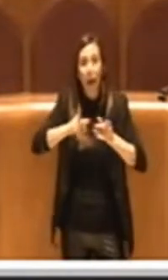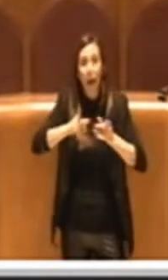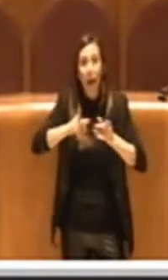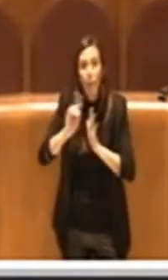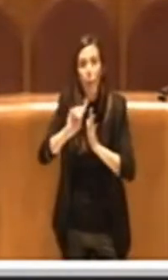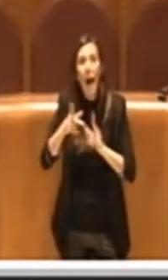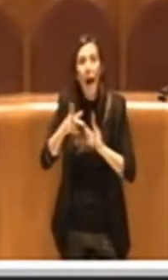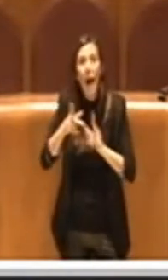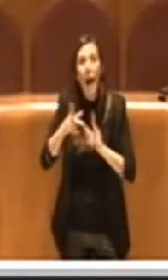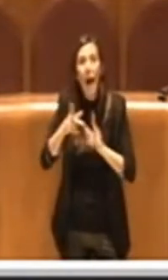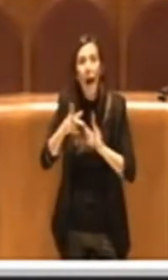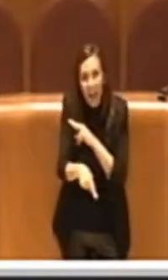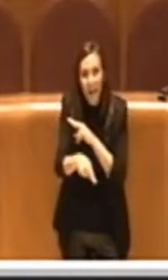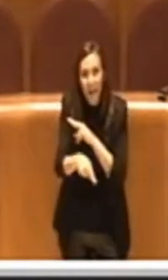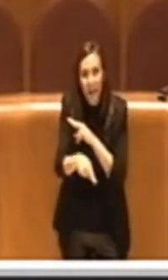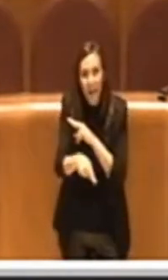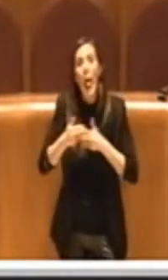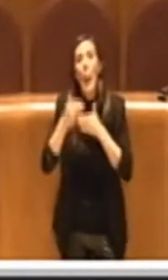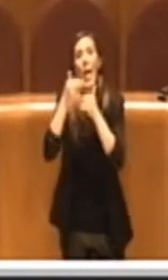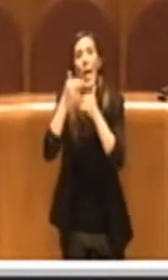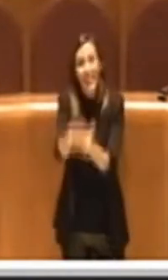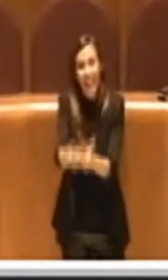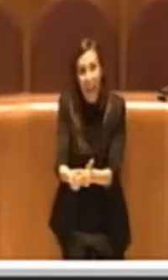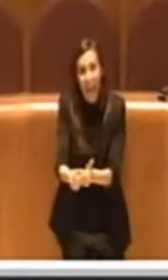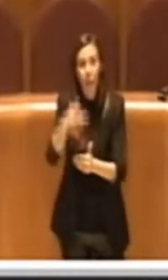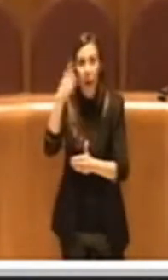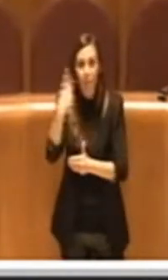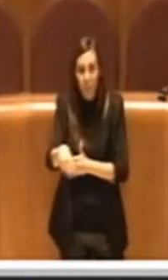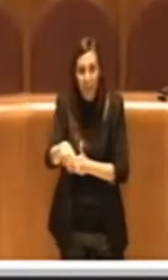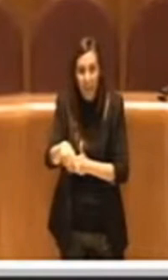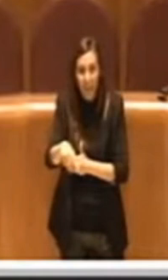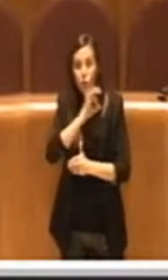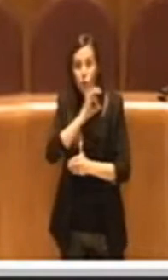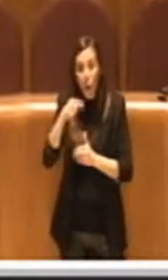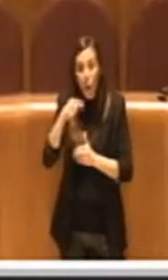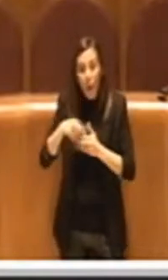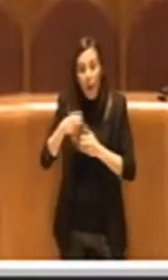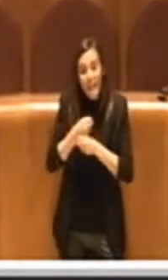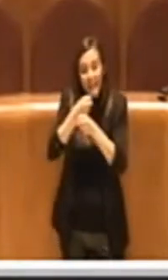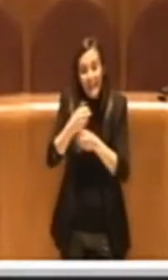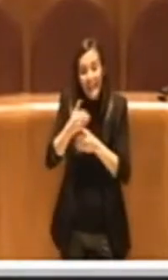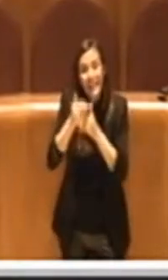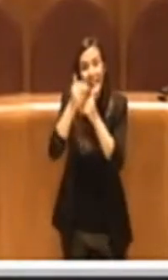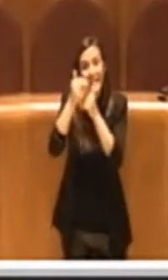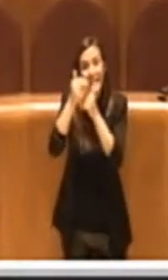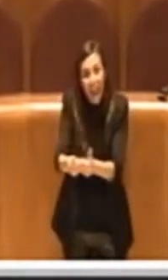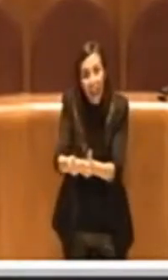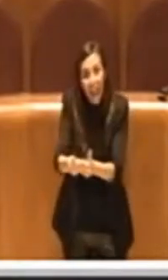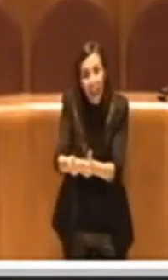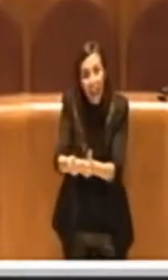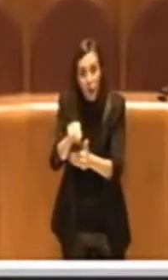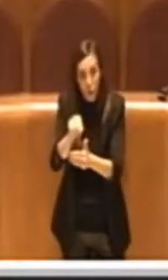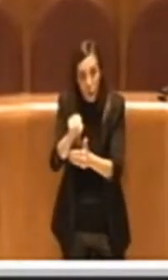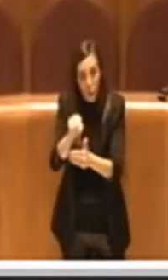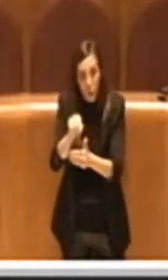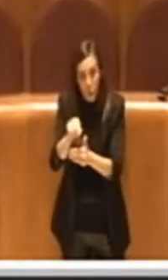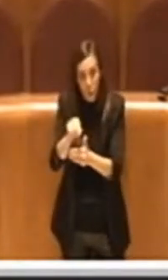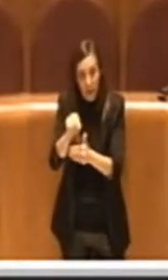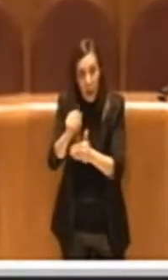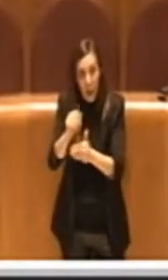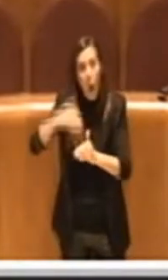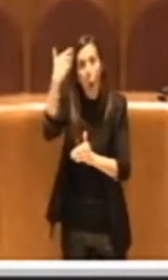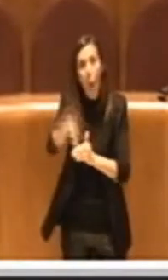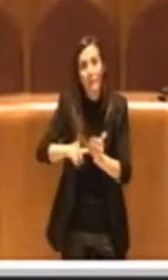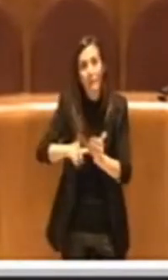esoneri COSAP e delle deroghe. Ecco, quindi solo le deroghe intervengono sugli investimenti, oltre alla durata.